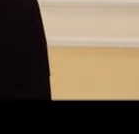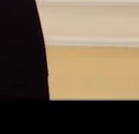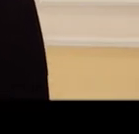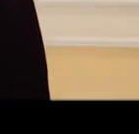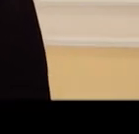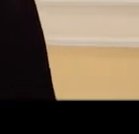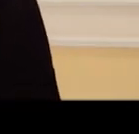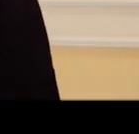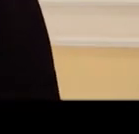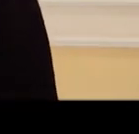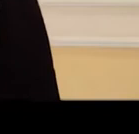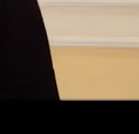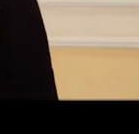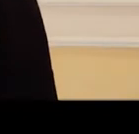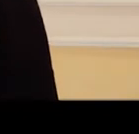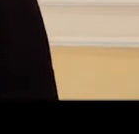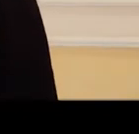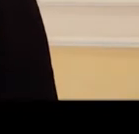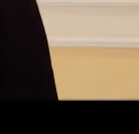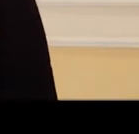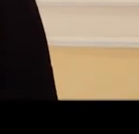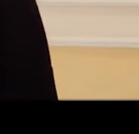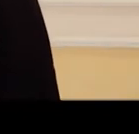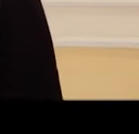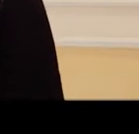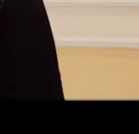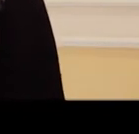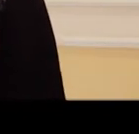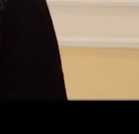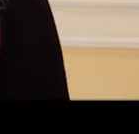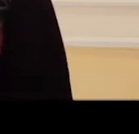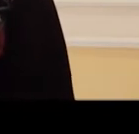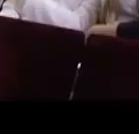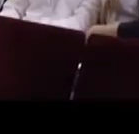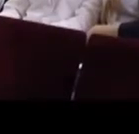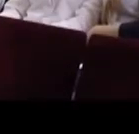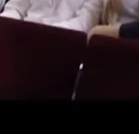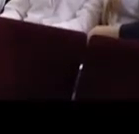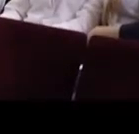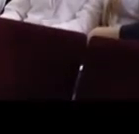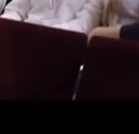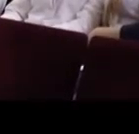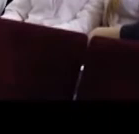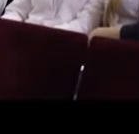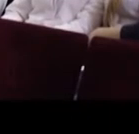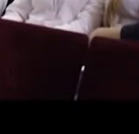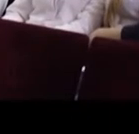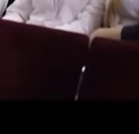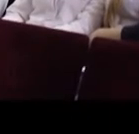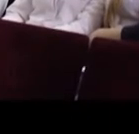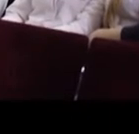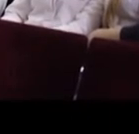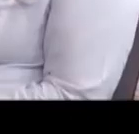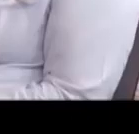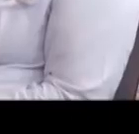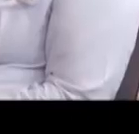допомогли у віддалених місцях, щоб надавати допомогу. Розповіла виконуюча обов'язки міністра охорони здоров